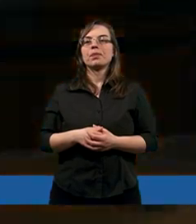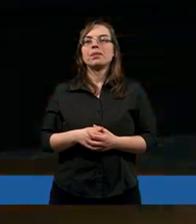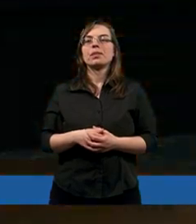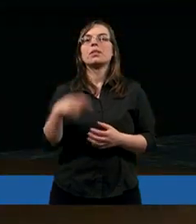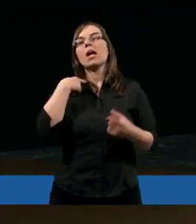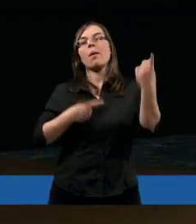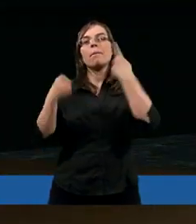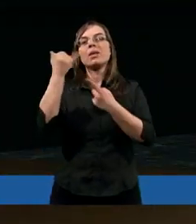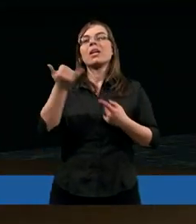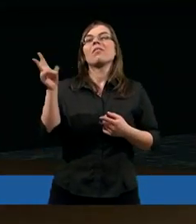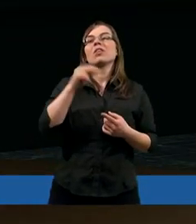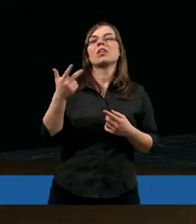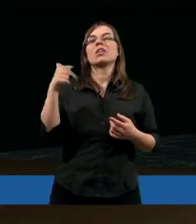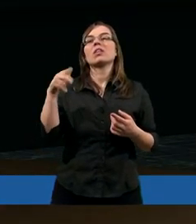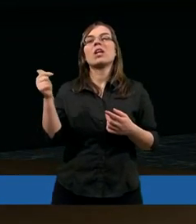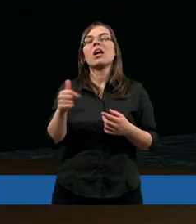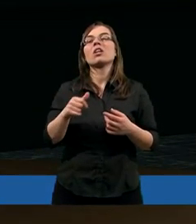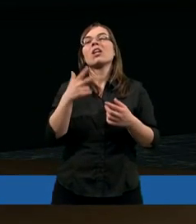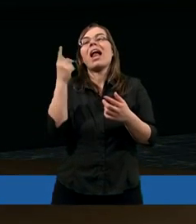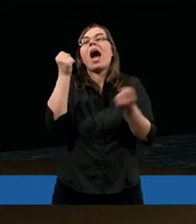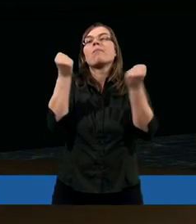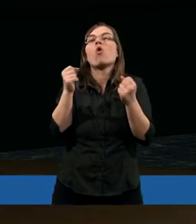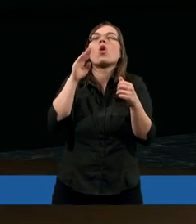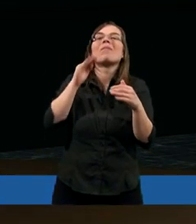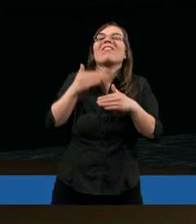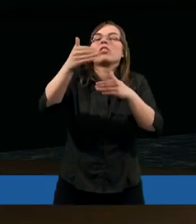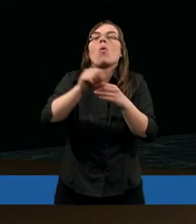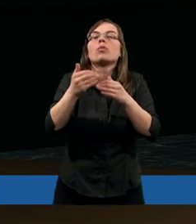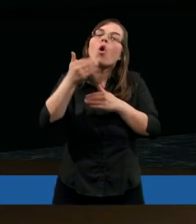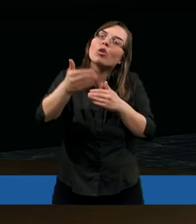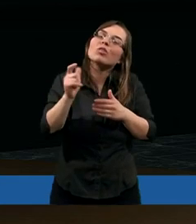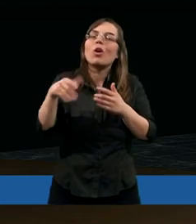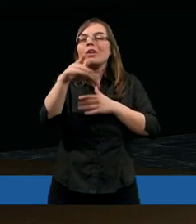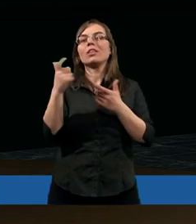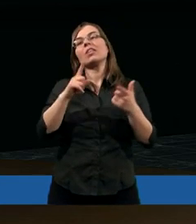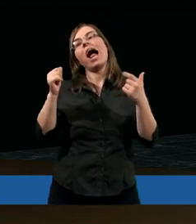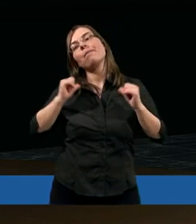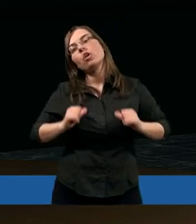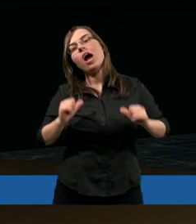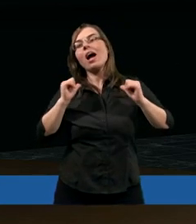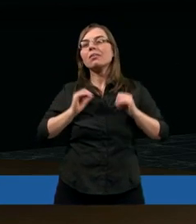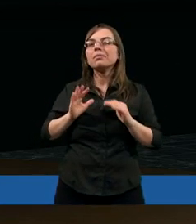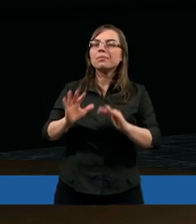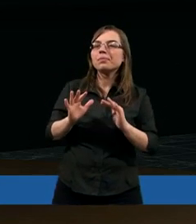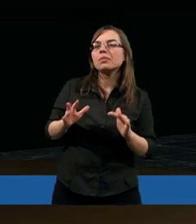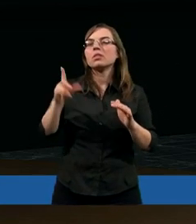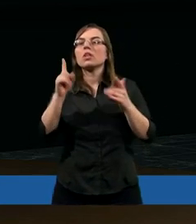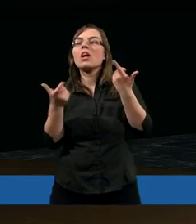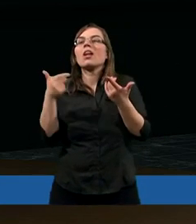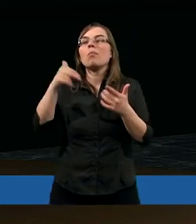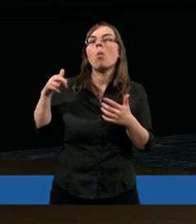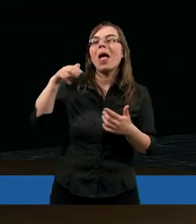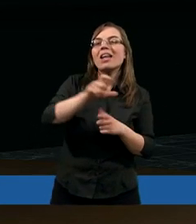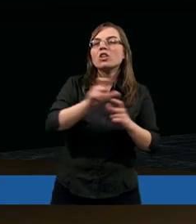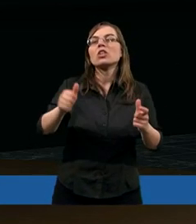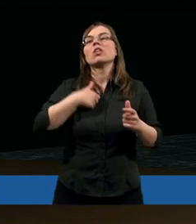Ja zawsze myślałam, że nie należy się zanadto wychylać, więc tak sobie czekałam, że może kiedyś nadejdzie czas, że